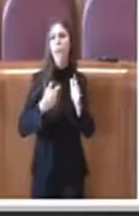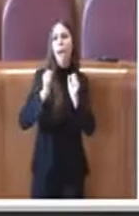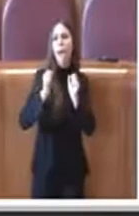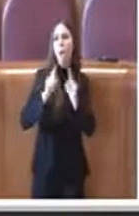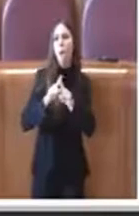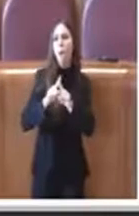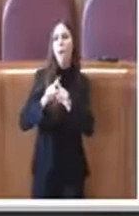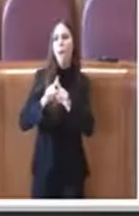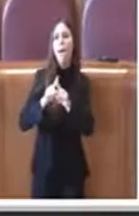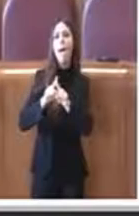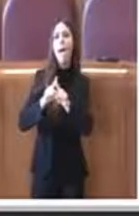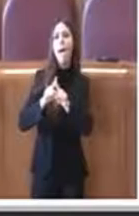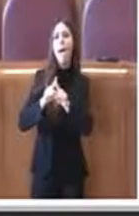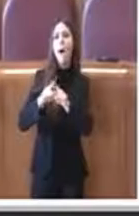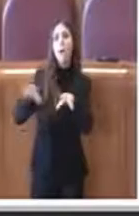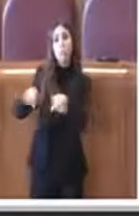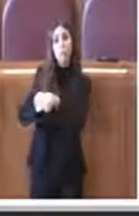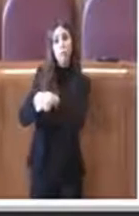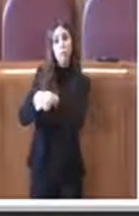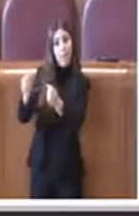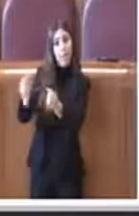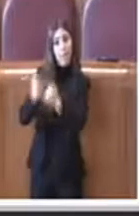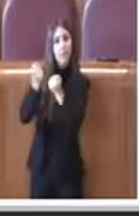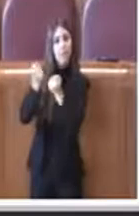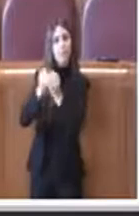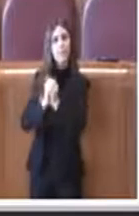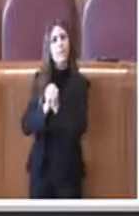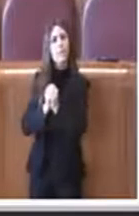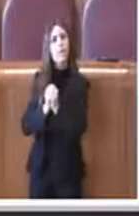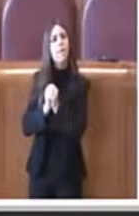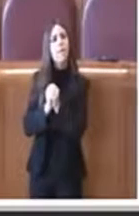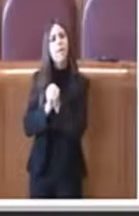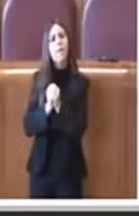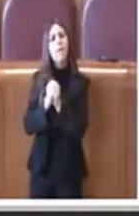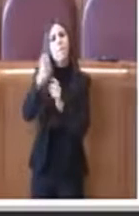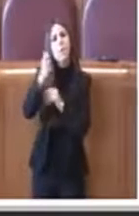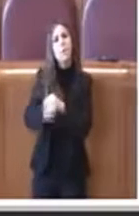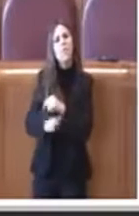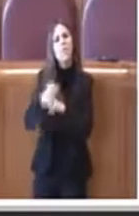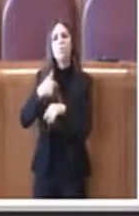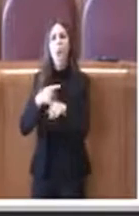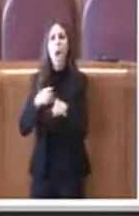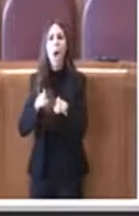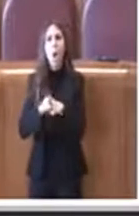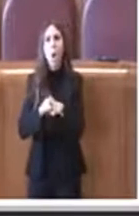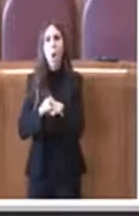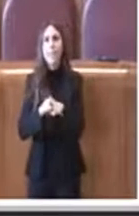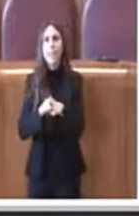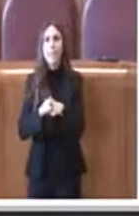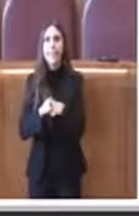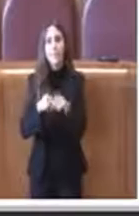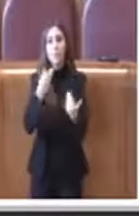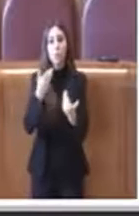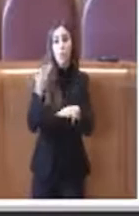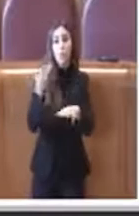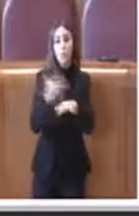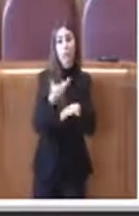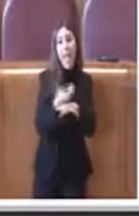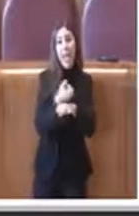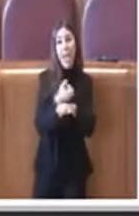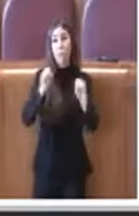Giunta, in quanto c'era una partita dei servizi cimiteriali di 18